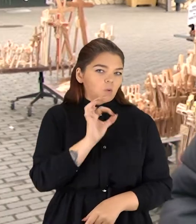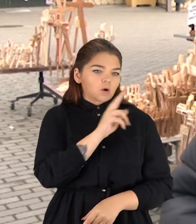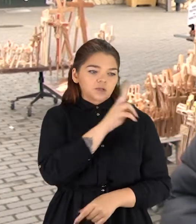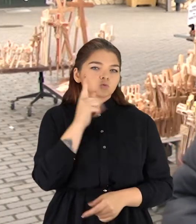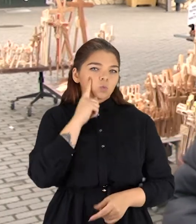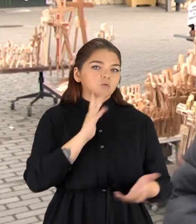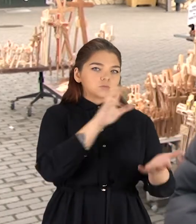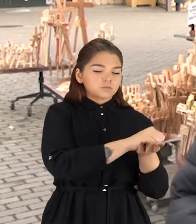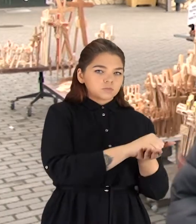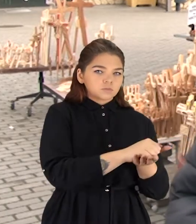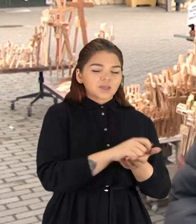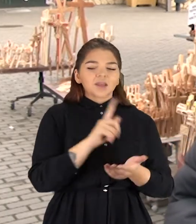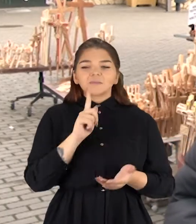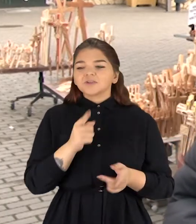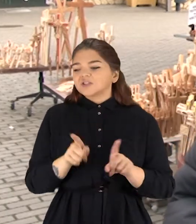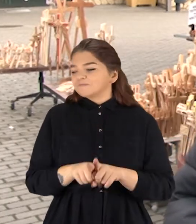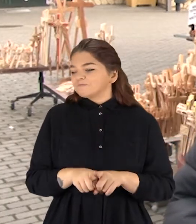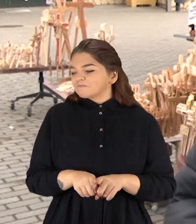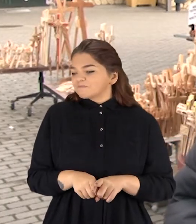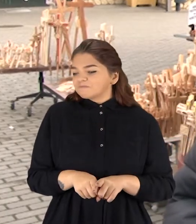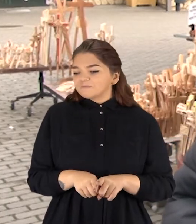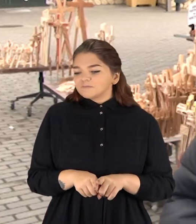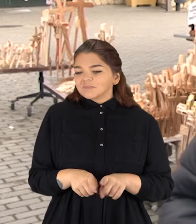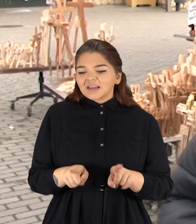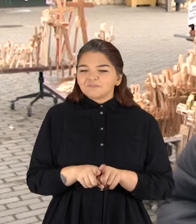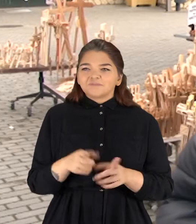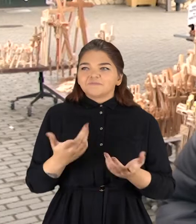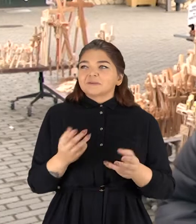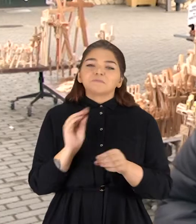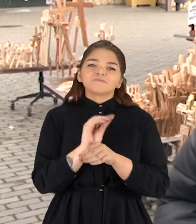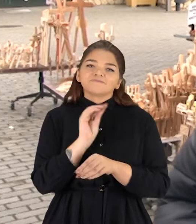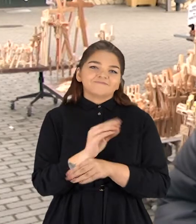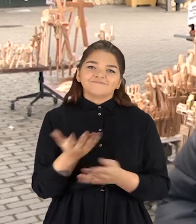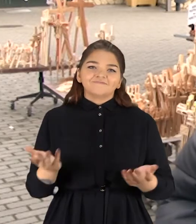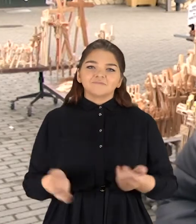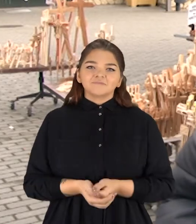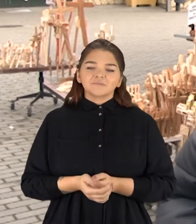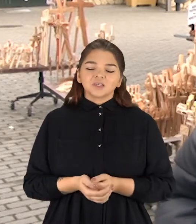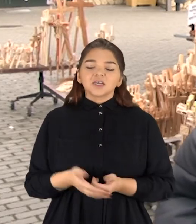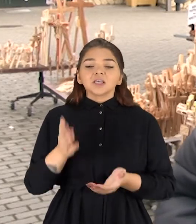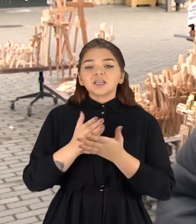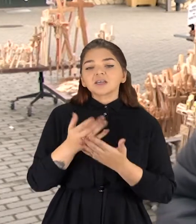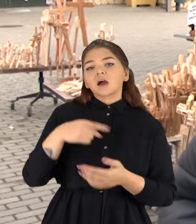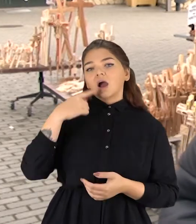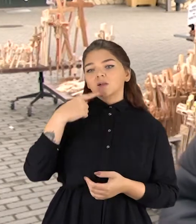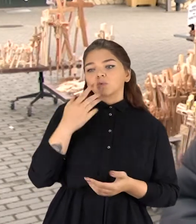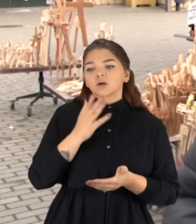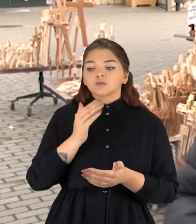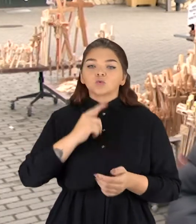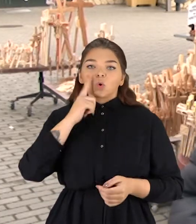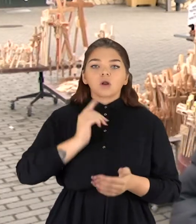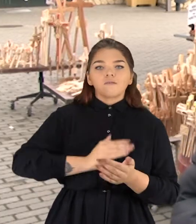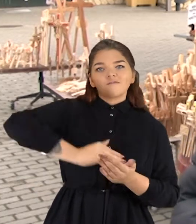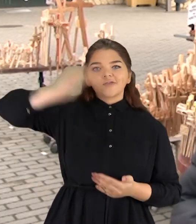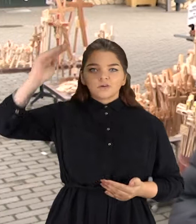neprisimenu tų pavardžių. Bet čia yra, man atrodo, tik tai ant to vardo. Yra kalbų, kad čia labai